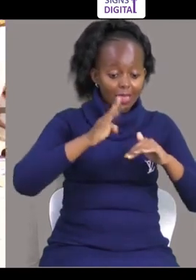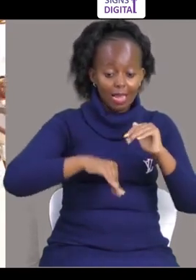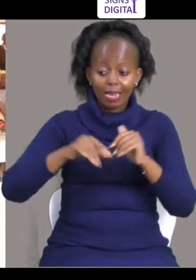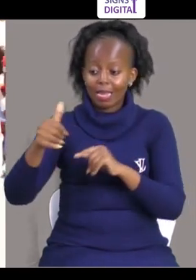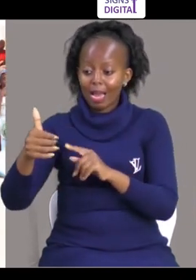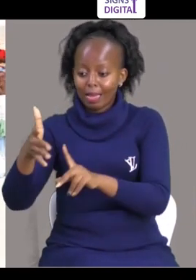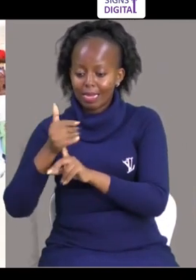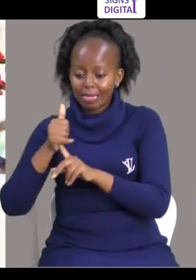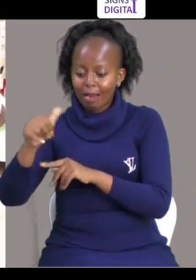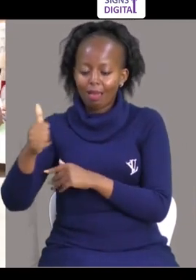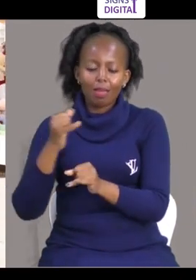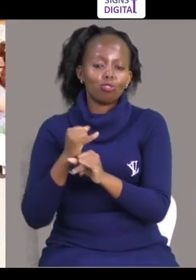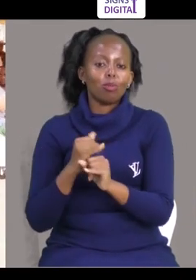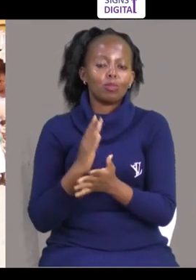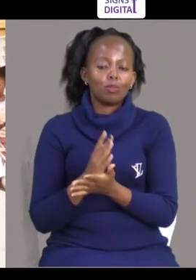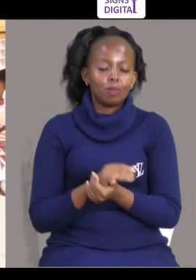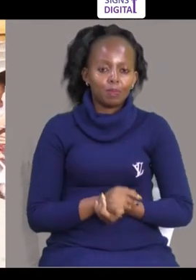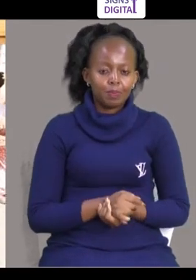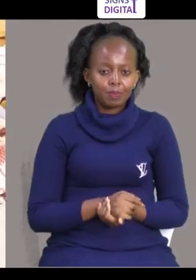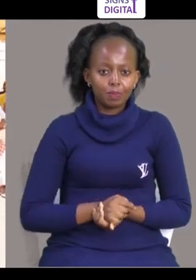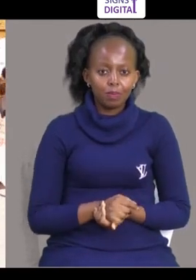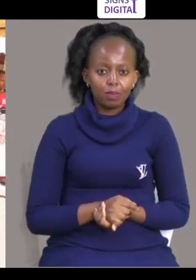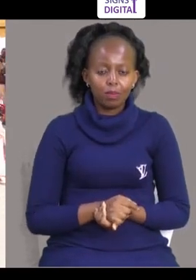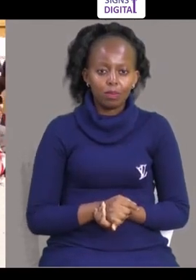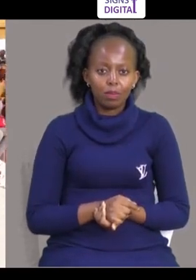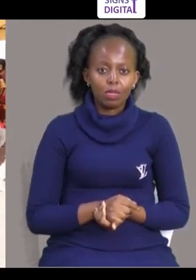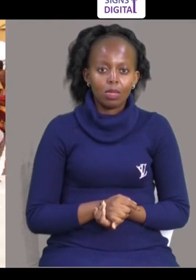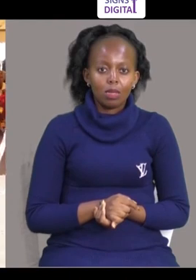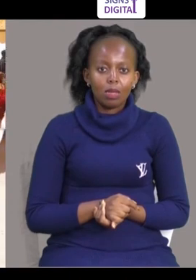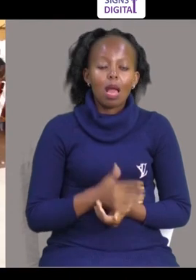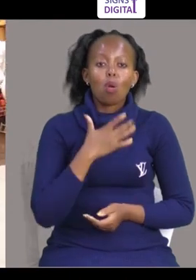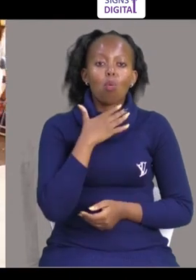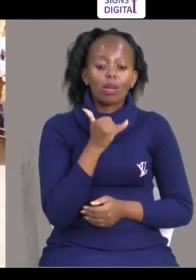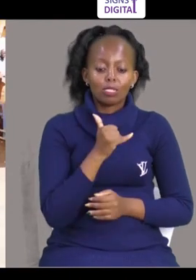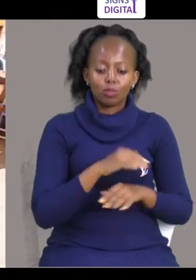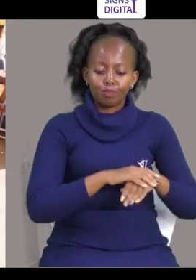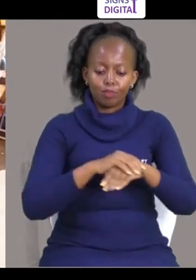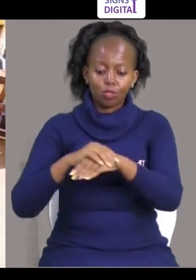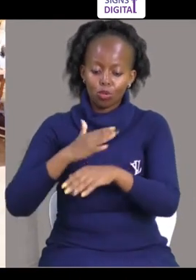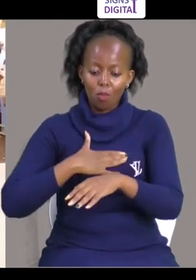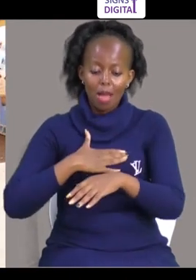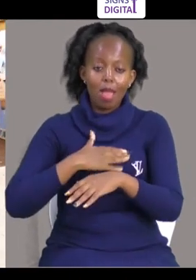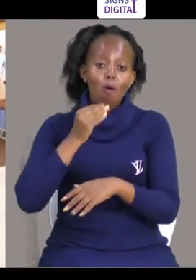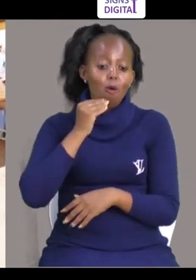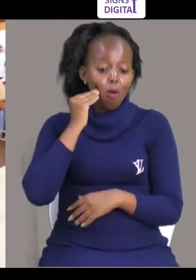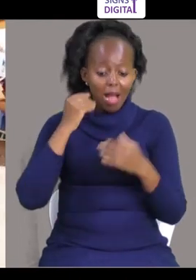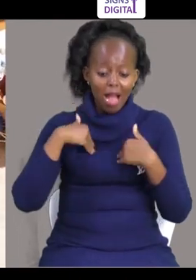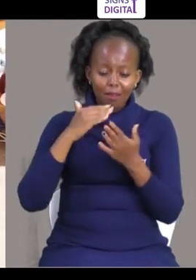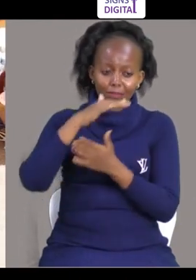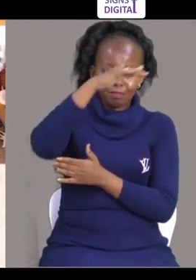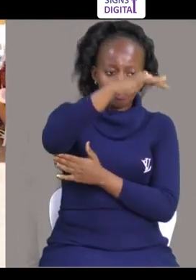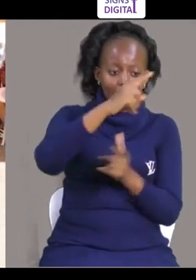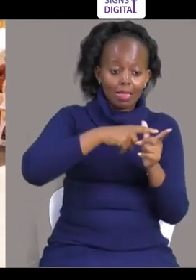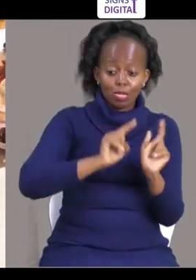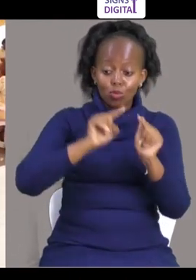konjianjili tunigwa kwanjiliwa, sasa neni sana Kujua sana, watu ni mbeleke kwangu, una